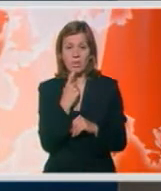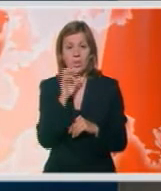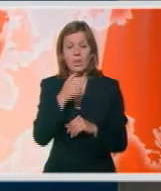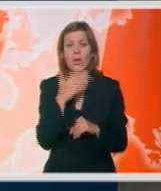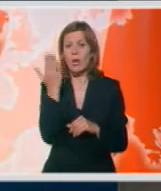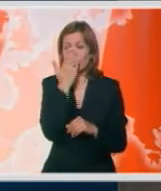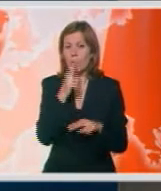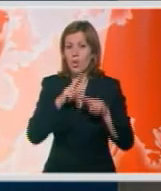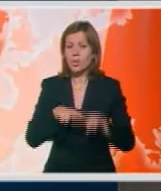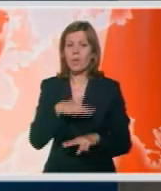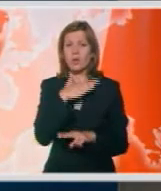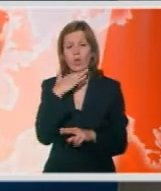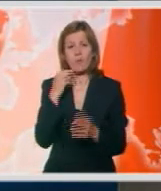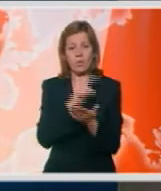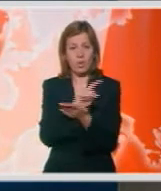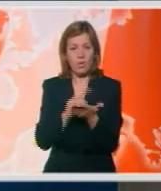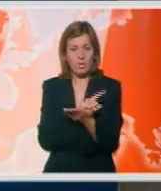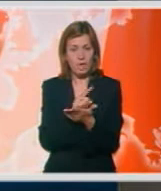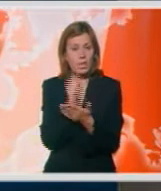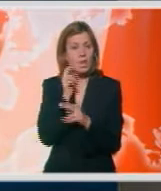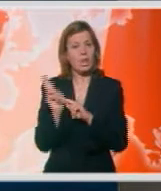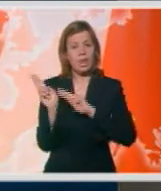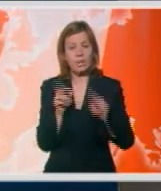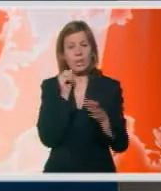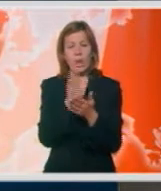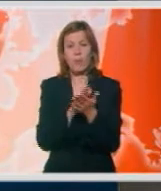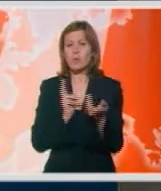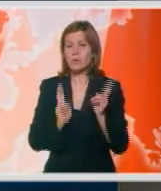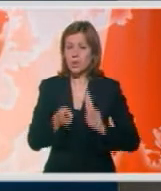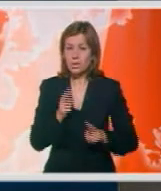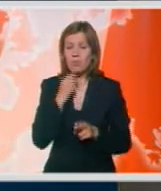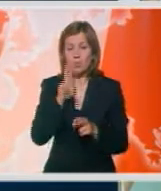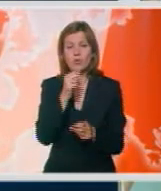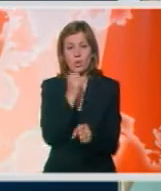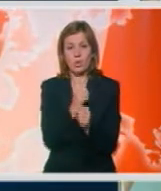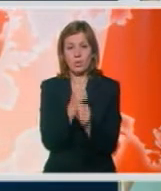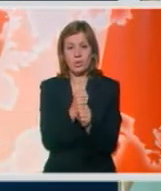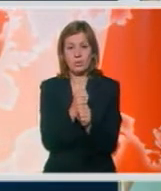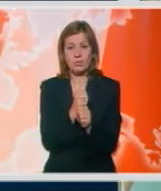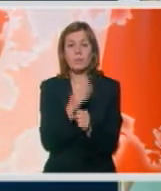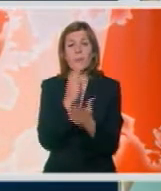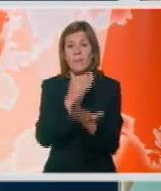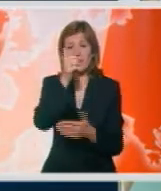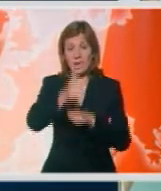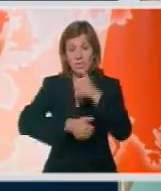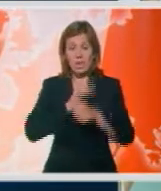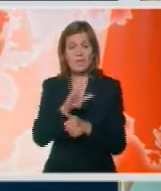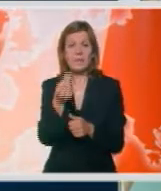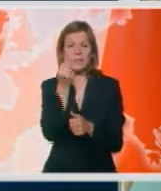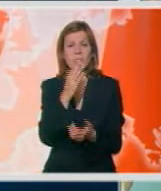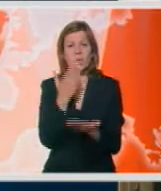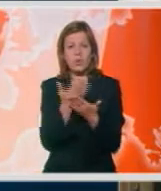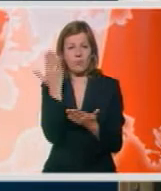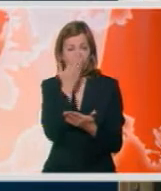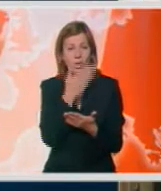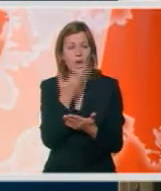školama ostavili dovoljno vremena, da i kada se vrate i počne nastava mogu to da urade. Već za godinu danas svi srpske osnovci će,